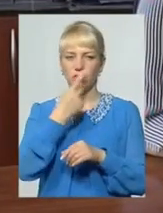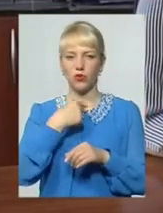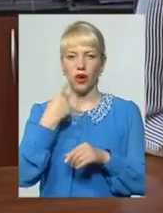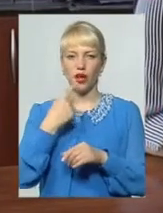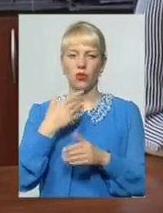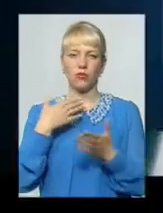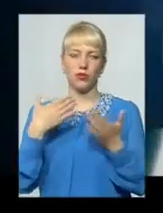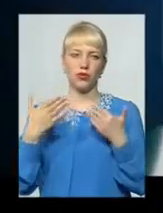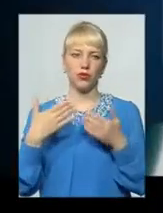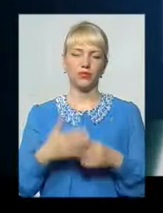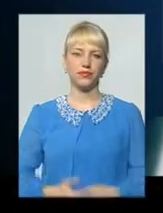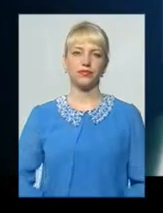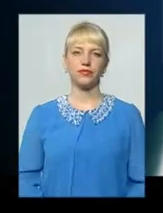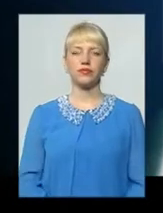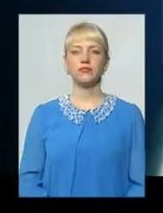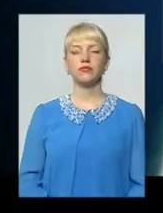підходу